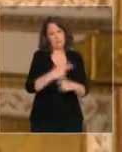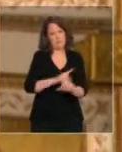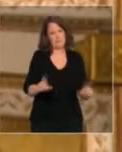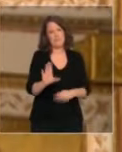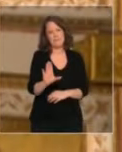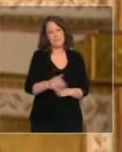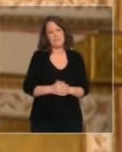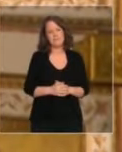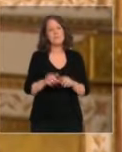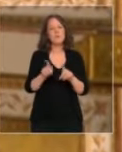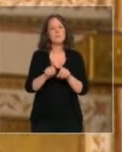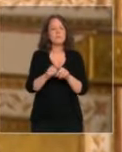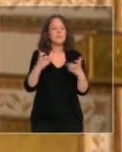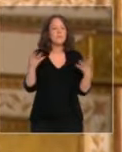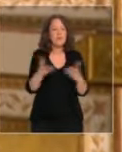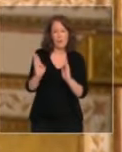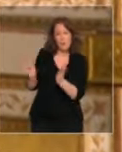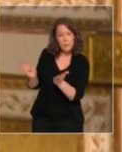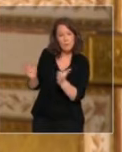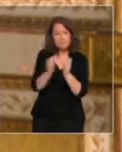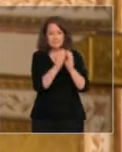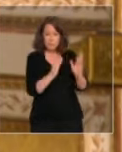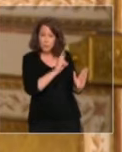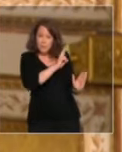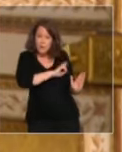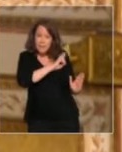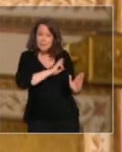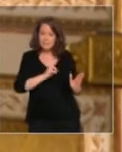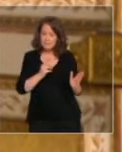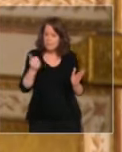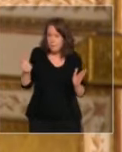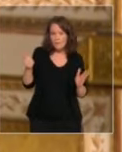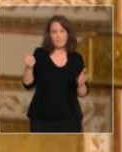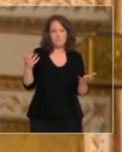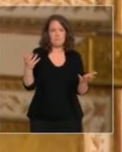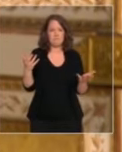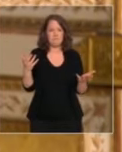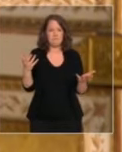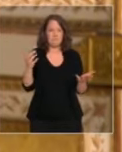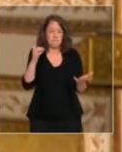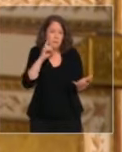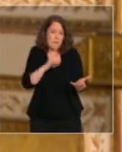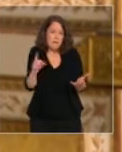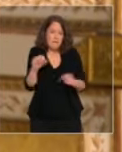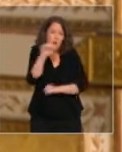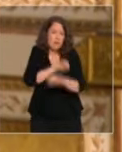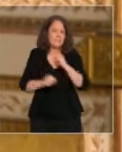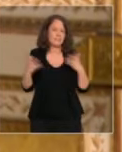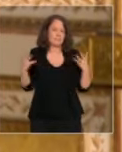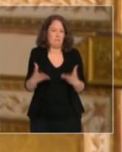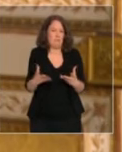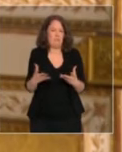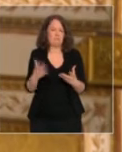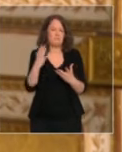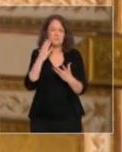hôpitaux et les maisons de retraite puissent permettre d'organiser pour les plus proches avec les